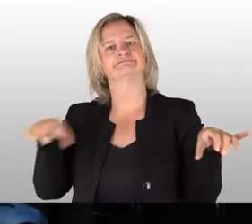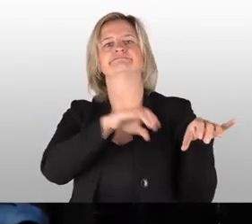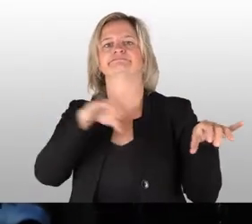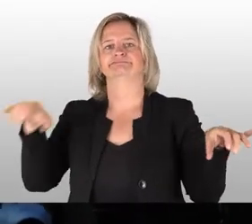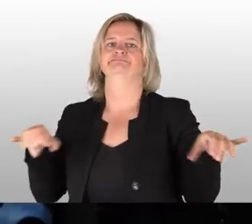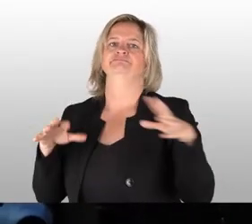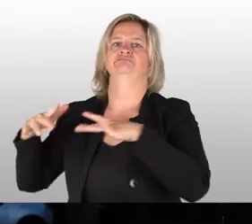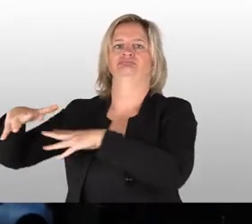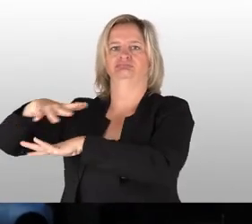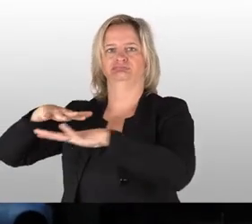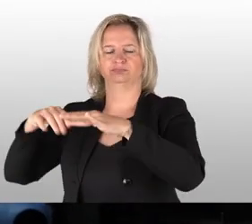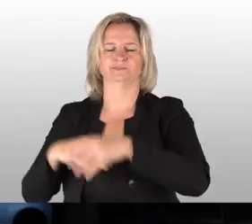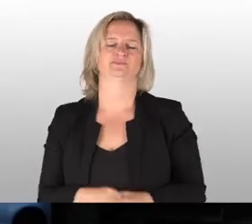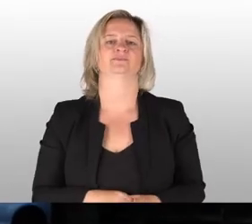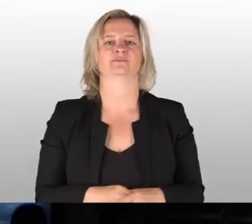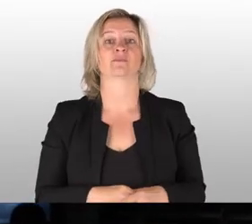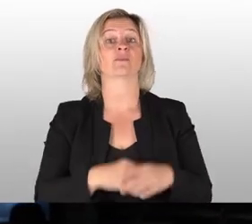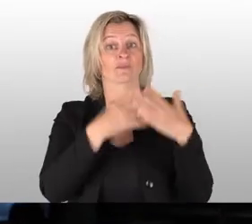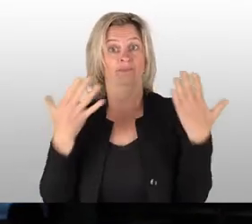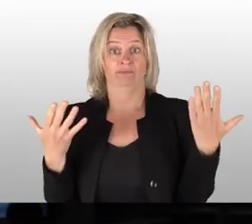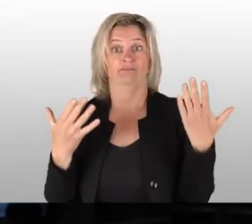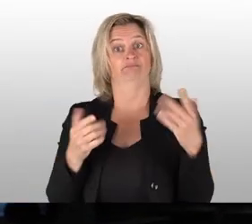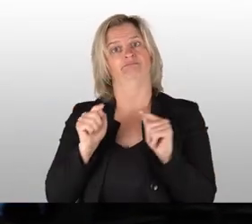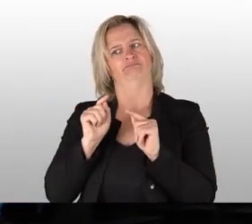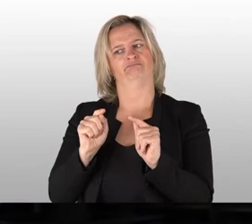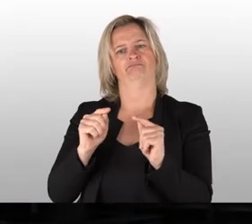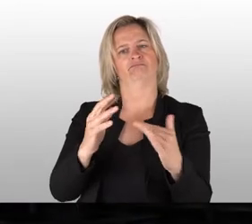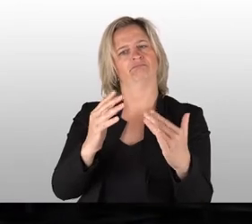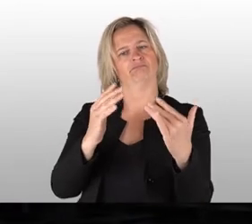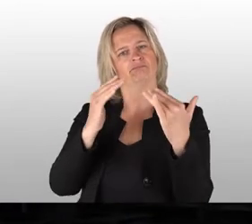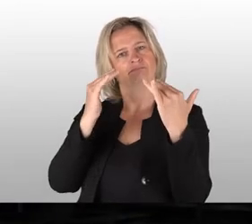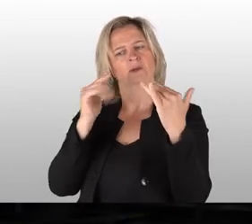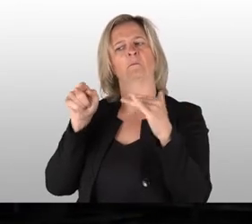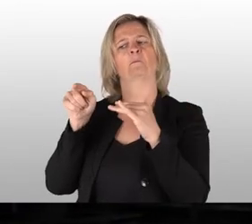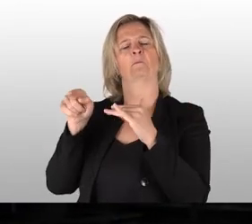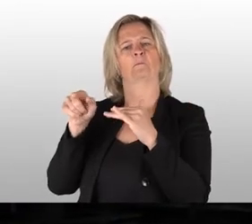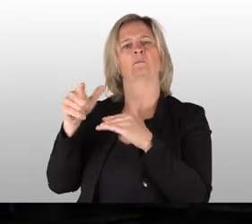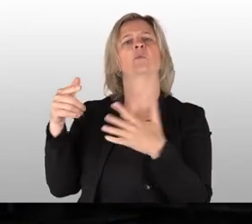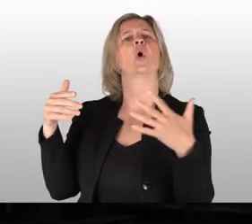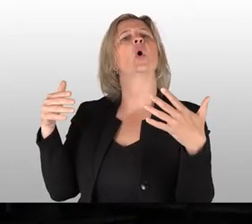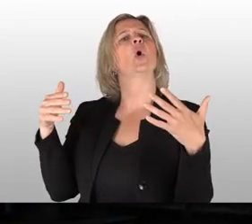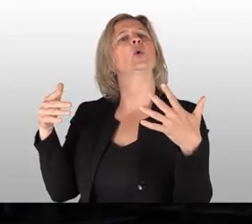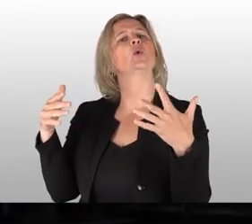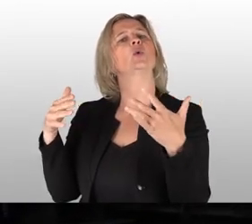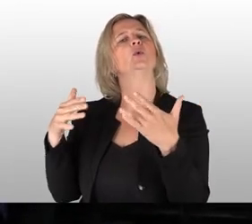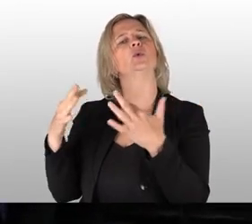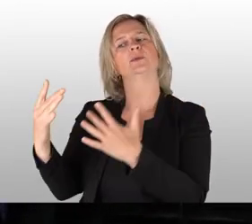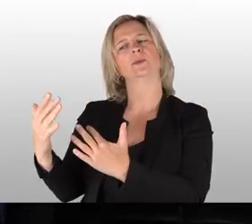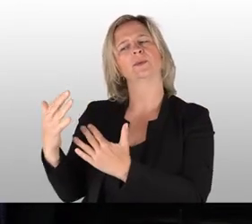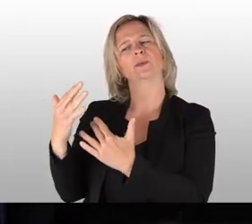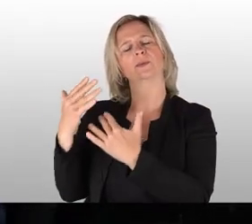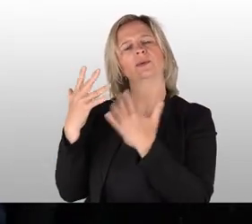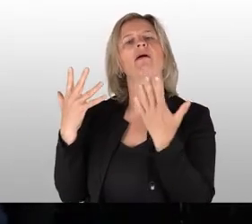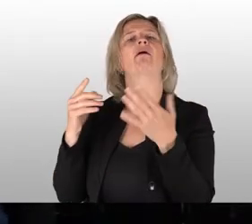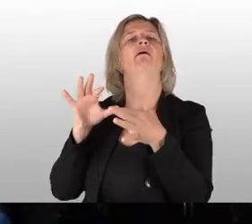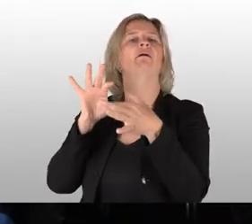Gebäudeteile dann rüber auf die rechte Elbseite brachte. Es ist trotzdem auch ein recht grünes Teilchen in der Stadt, wenn man